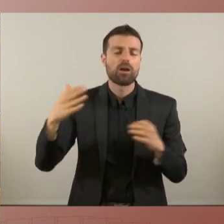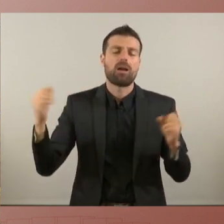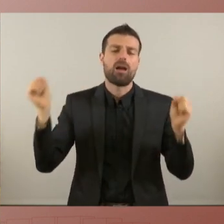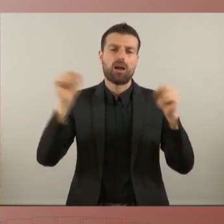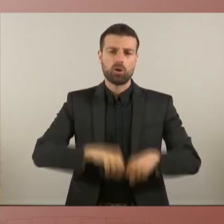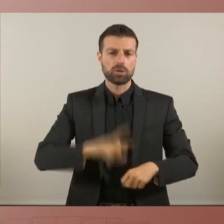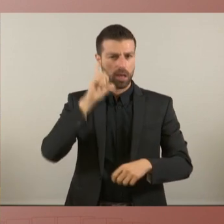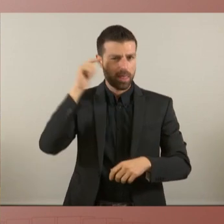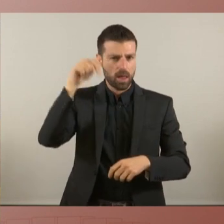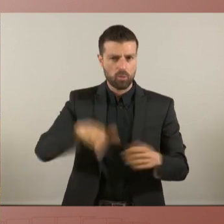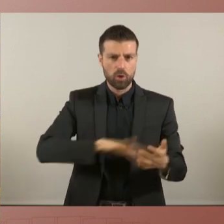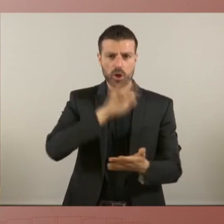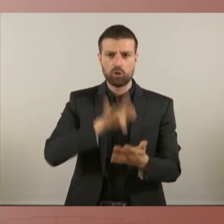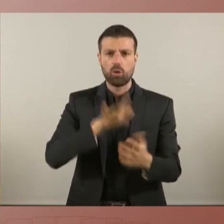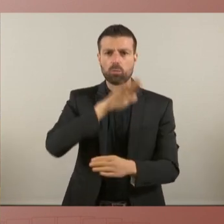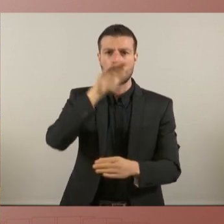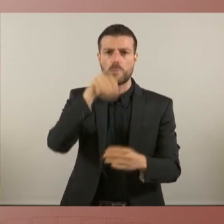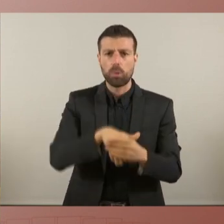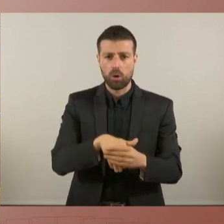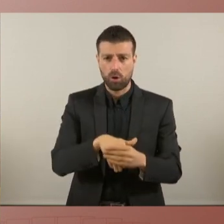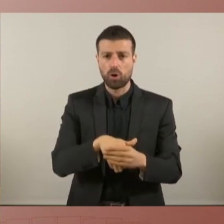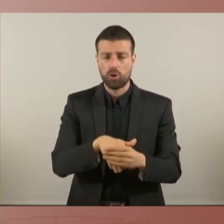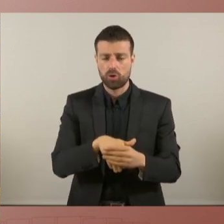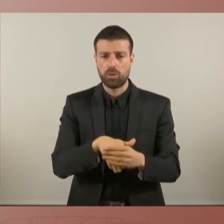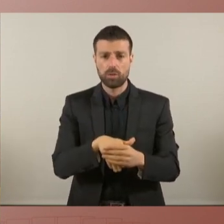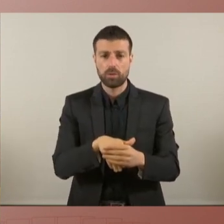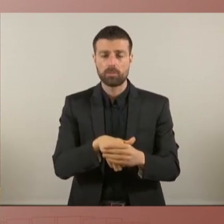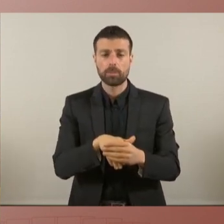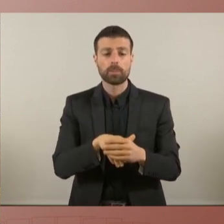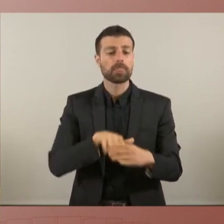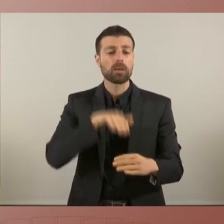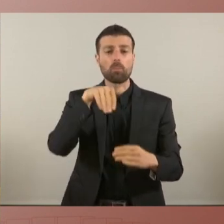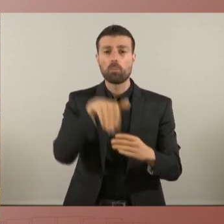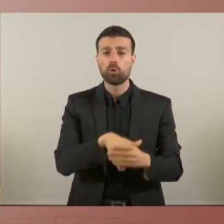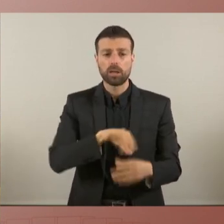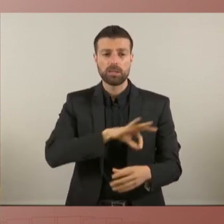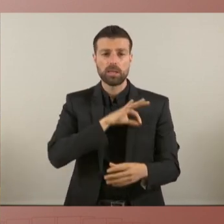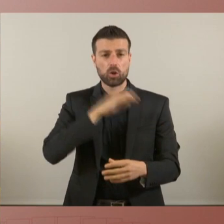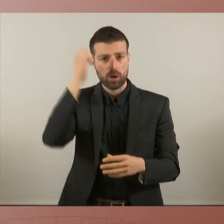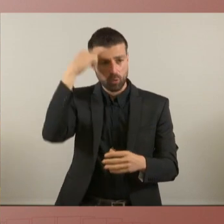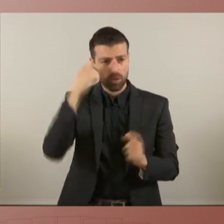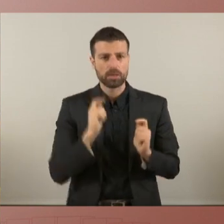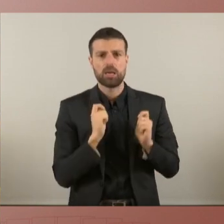votant amb la al votar la investidura del senyor Aragonès